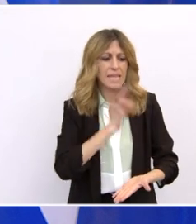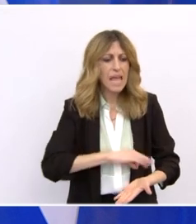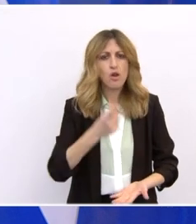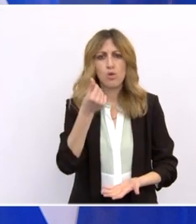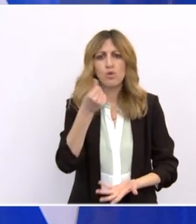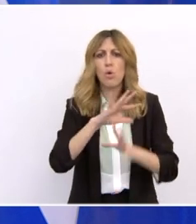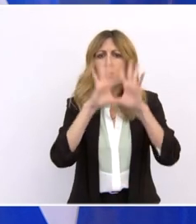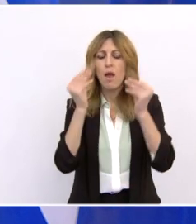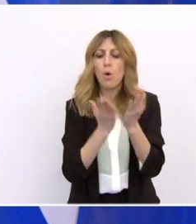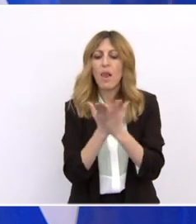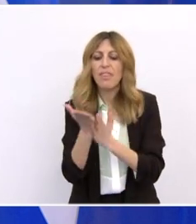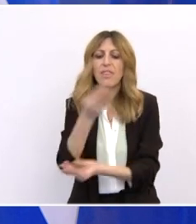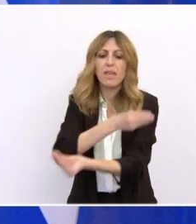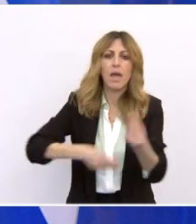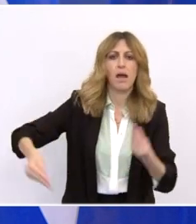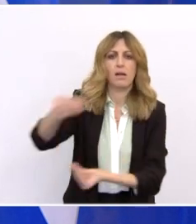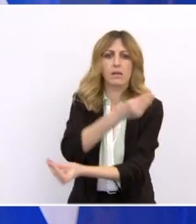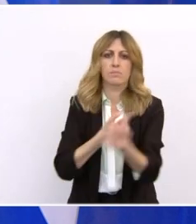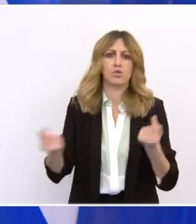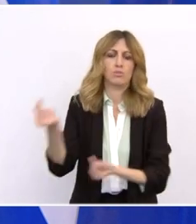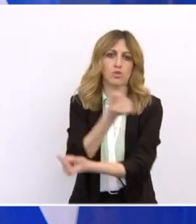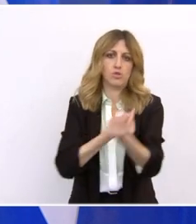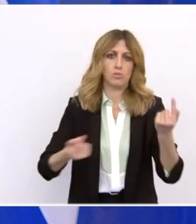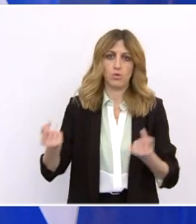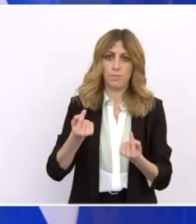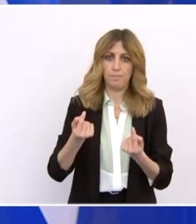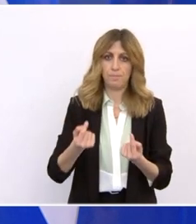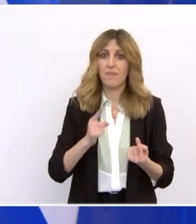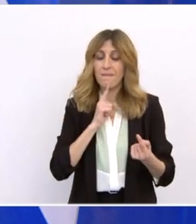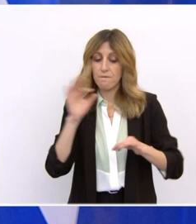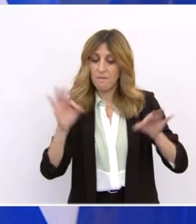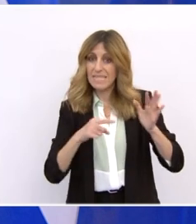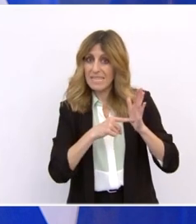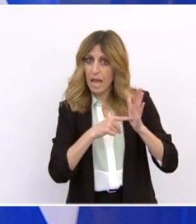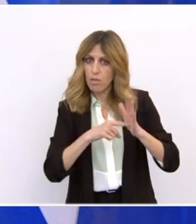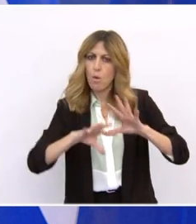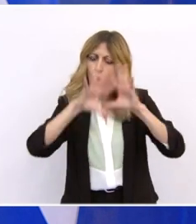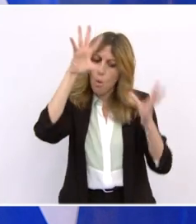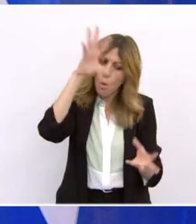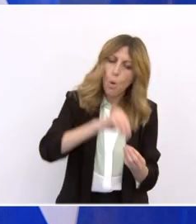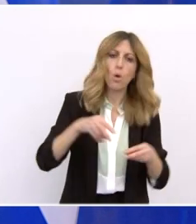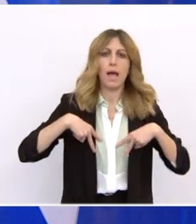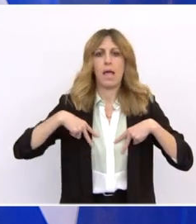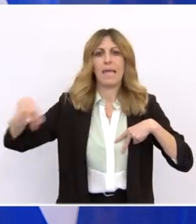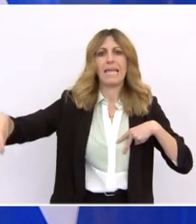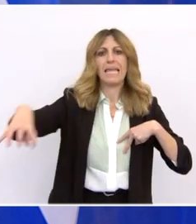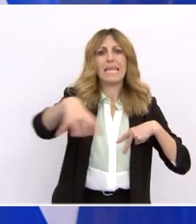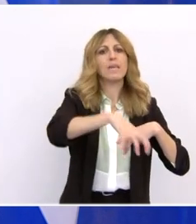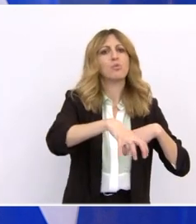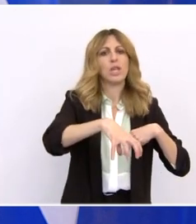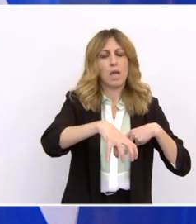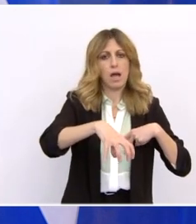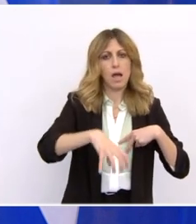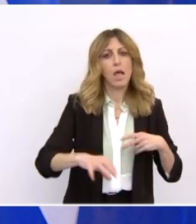σχέδιο ενσωματώνει προτάσεις όλων των Υπουργείων, ενώ η εφαρμογή του θα γίνει με